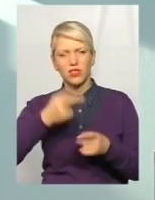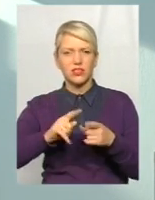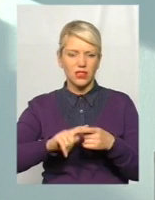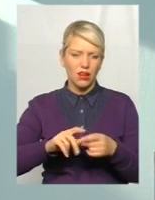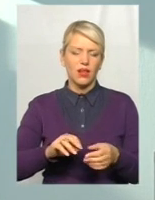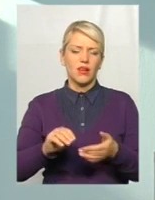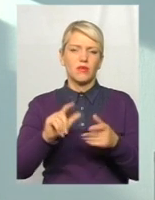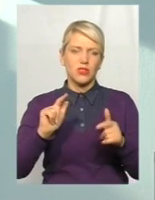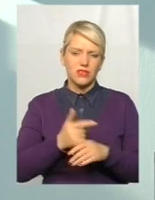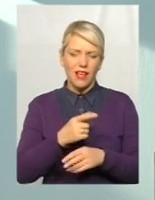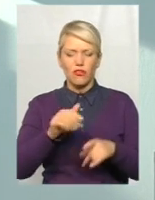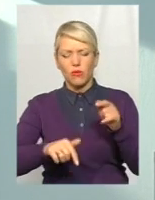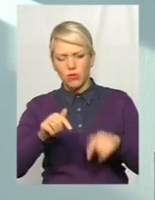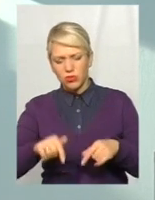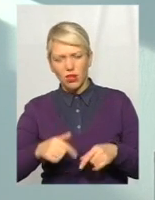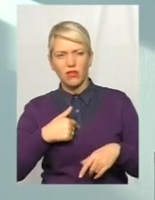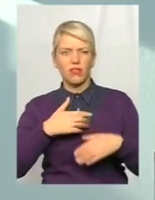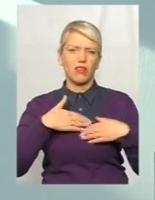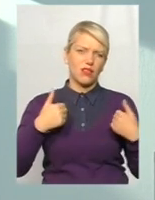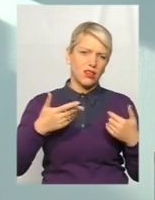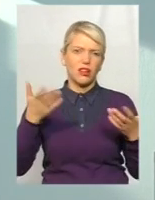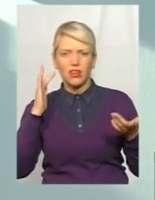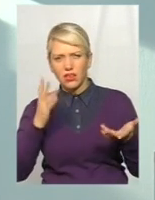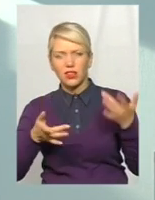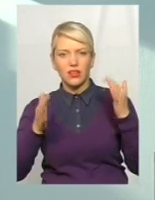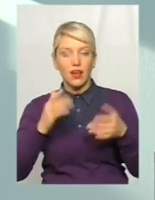налаштовувати, скільки ти часу займи, ой, ми-то не хочемо, нам так все.